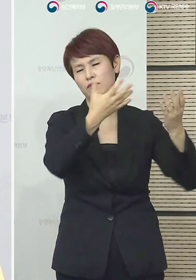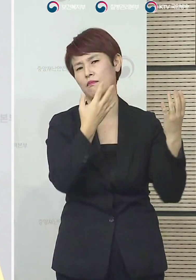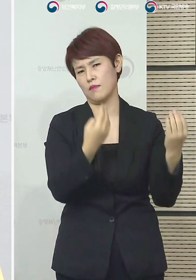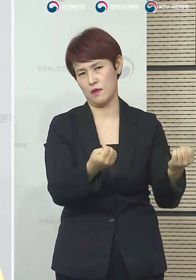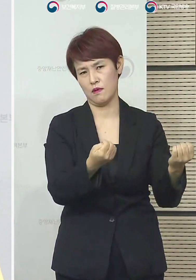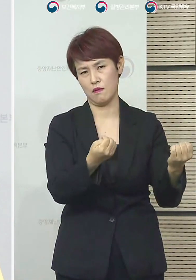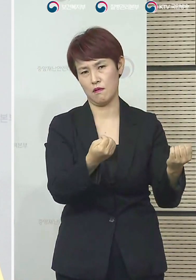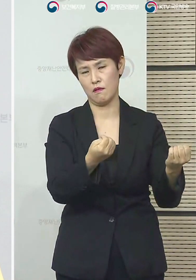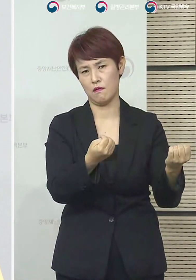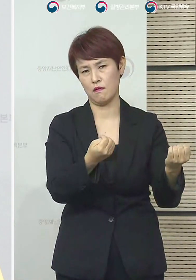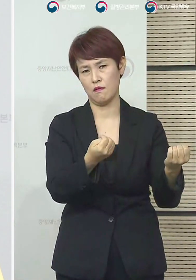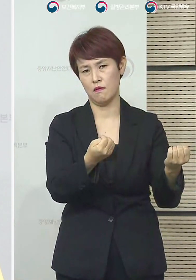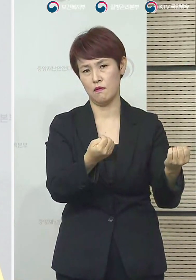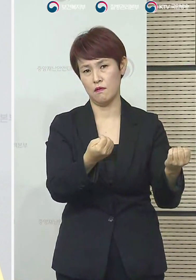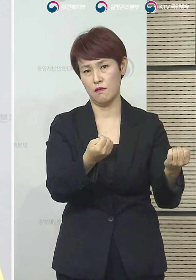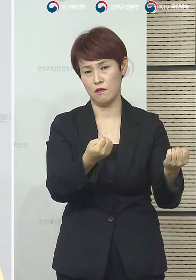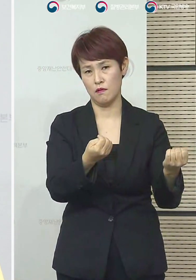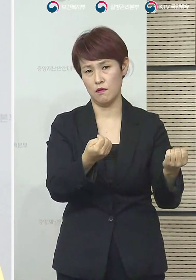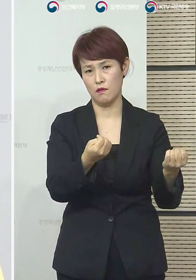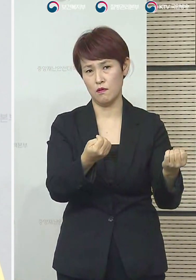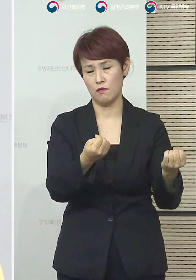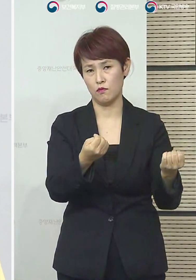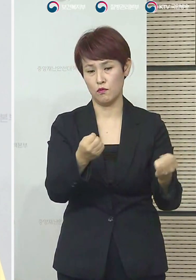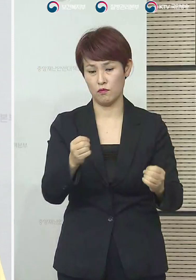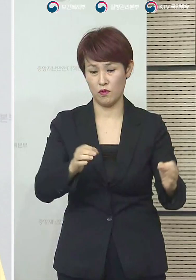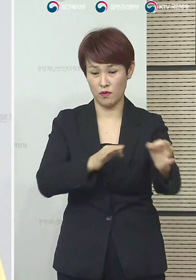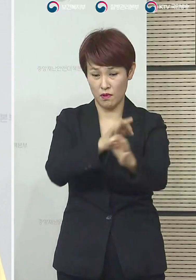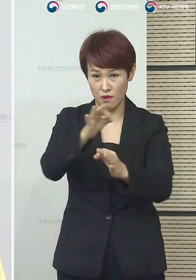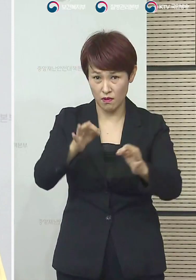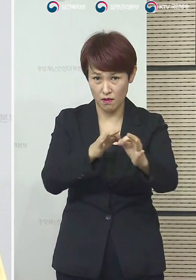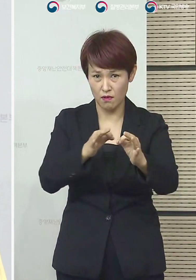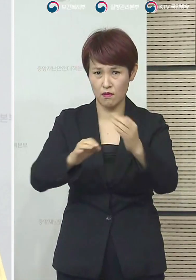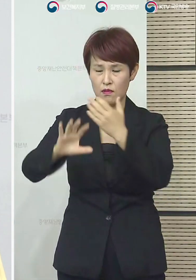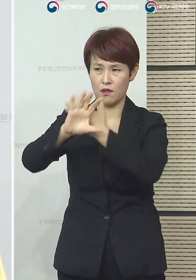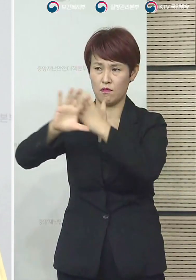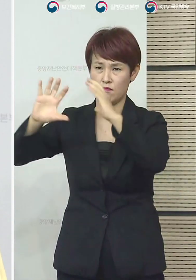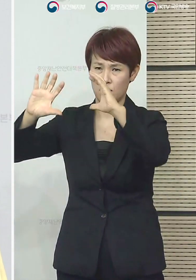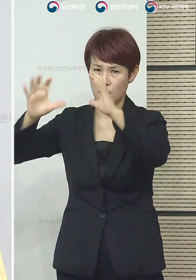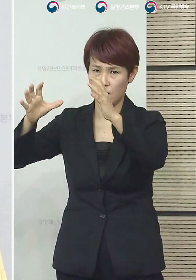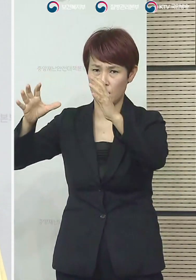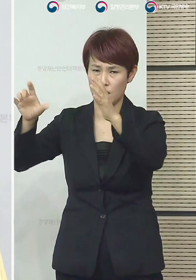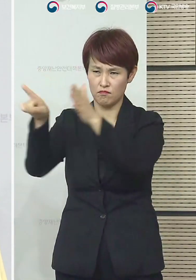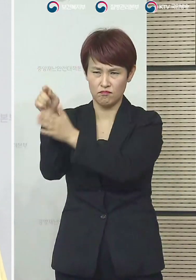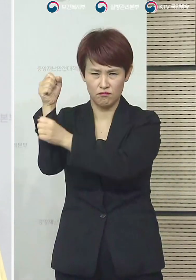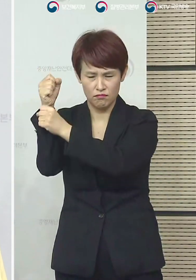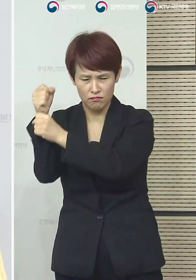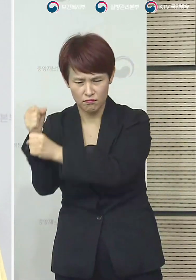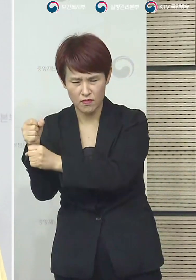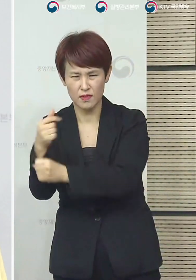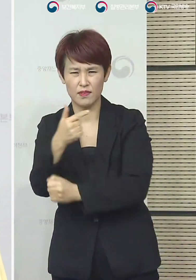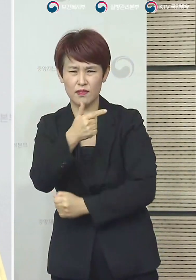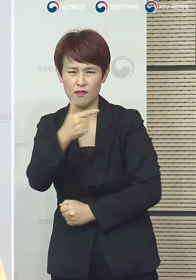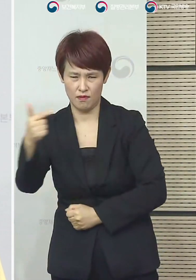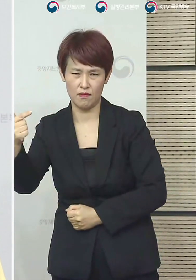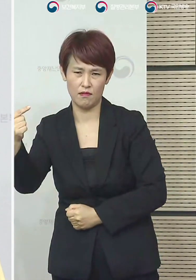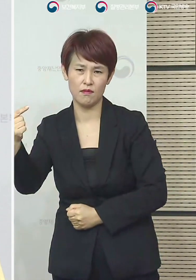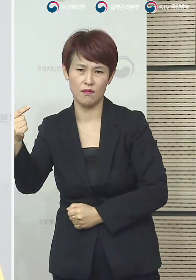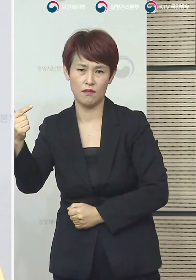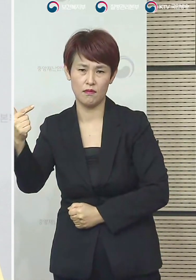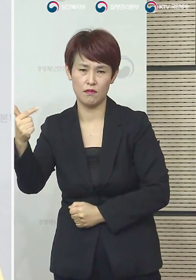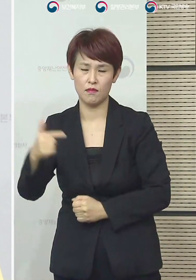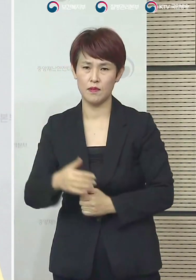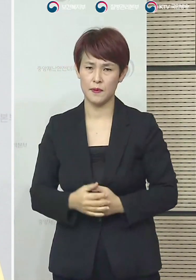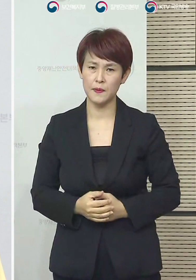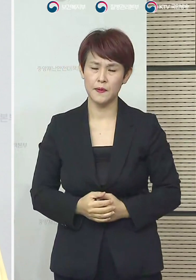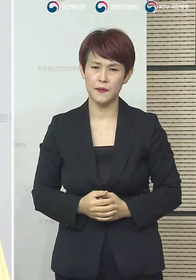경제적으로도 대외의 무역 의존도가 매우 높은 나라입니다. 우리 정도의 경제 규모를 가지고